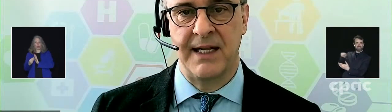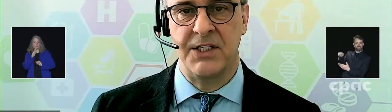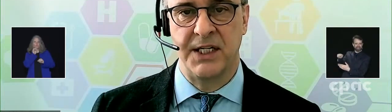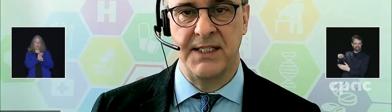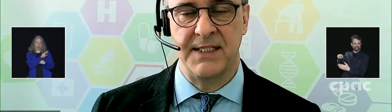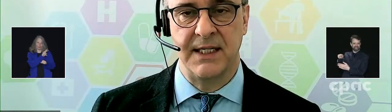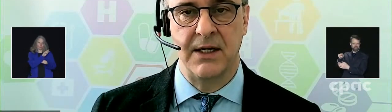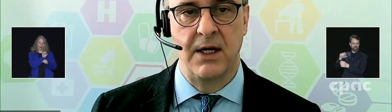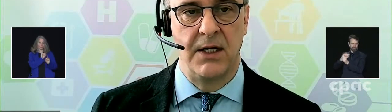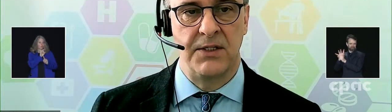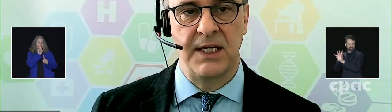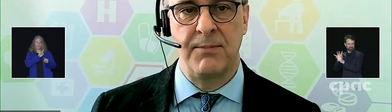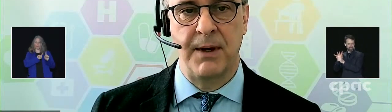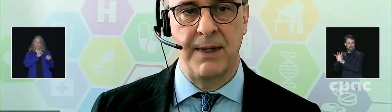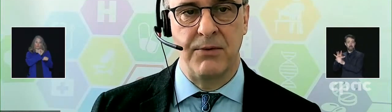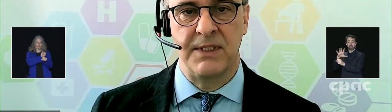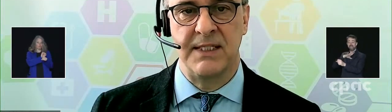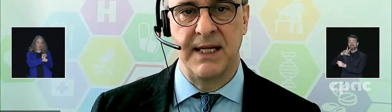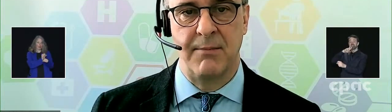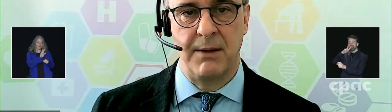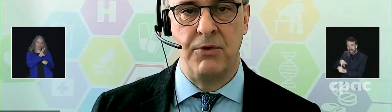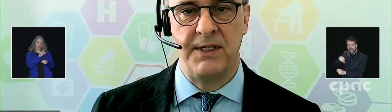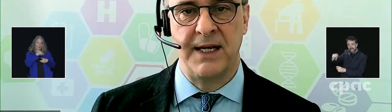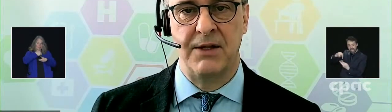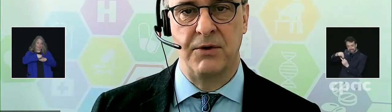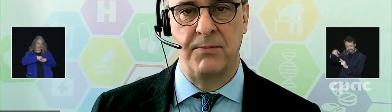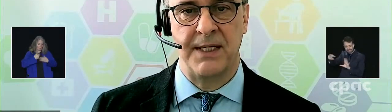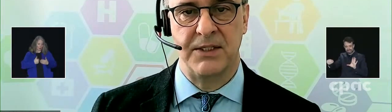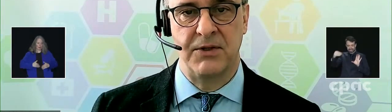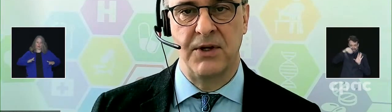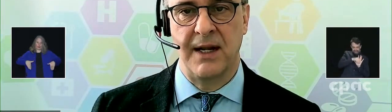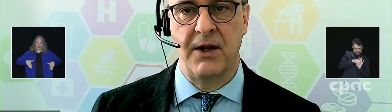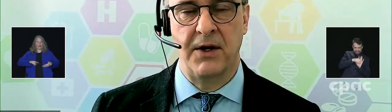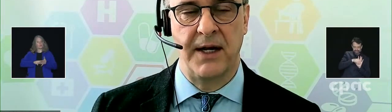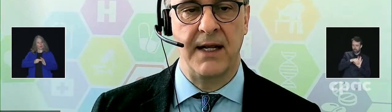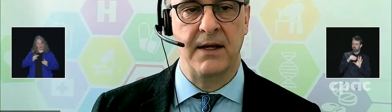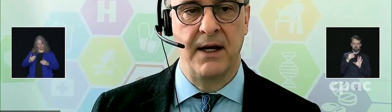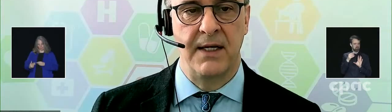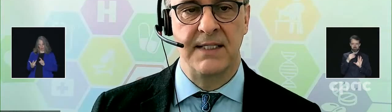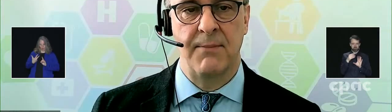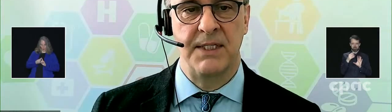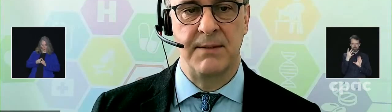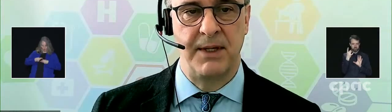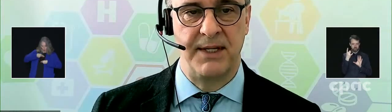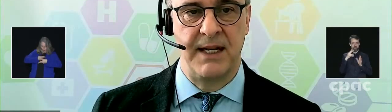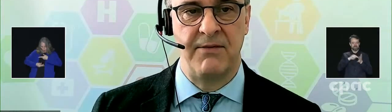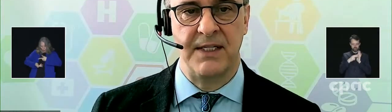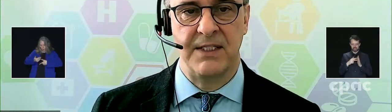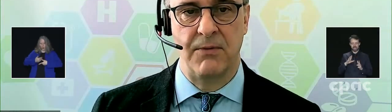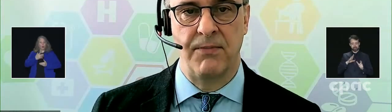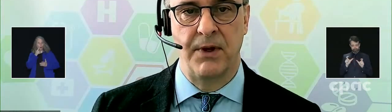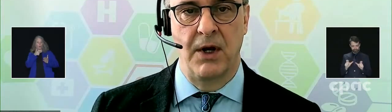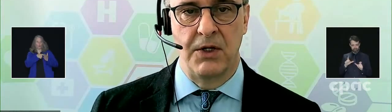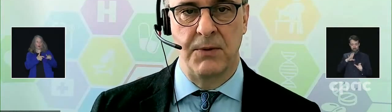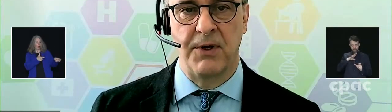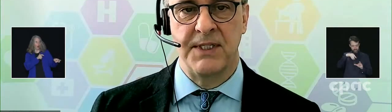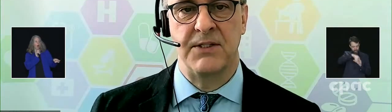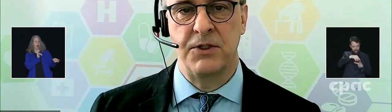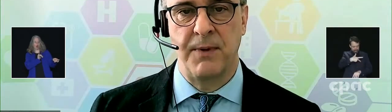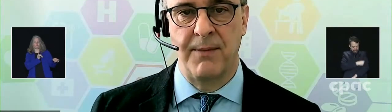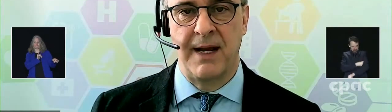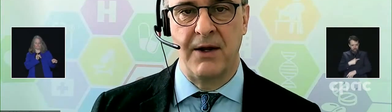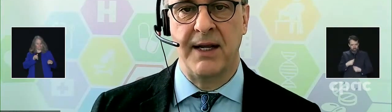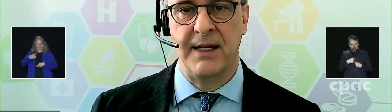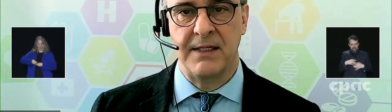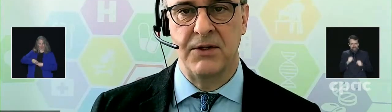sans son matériel génétique, ce qui permet au système immunitaire d'une personne de les reconnaître sans possibilité d'infection. Ce